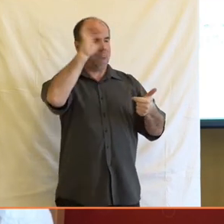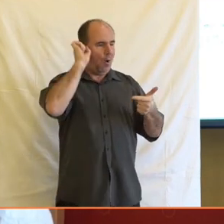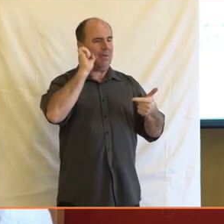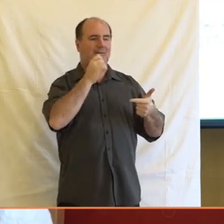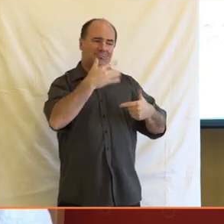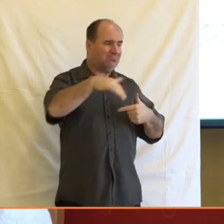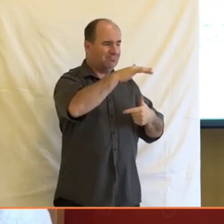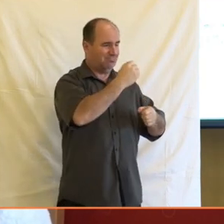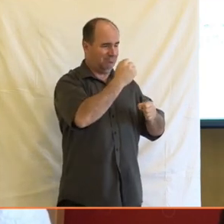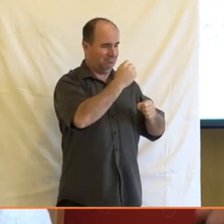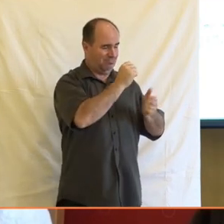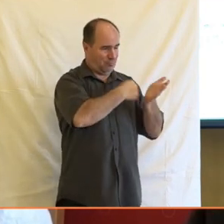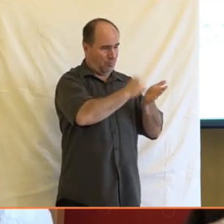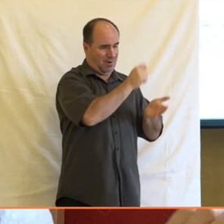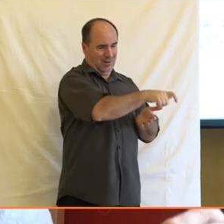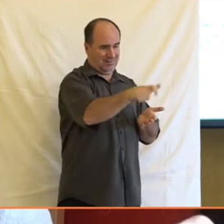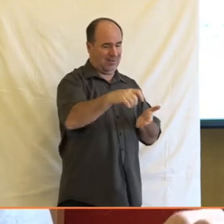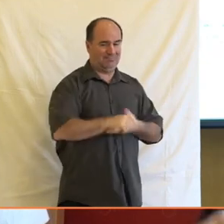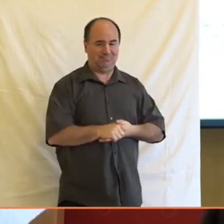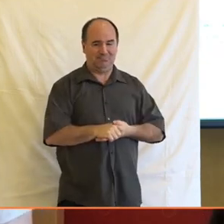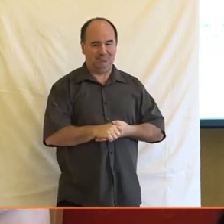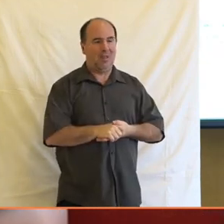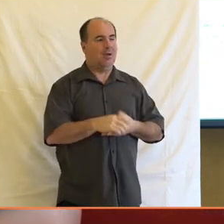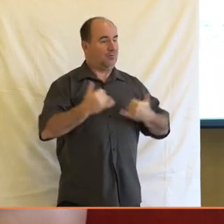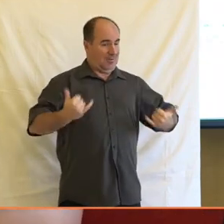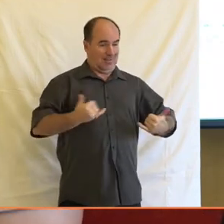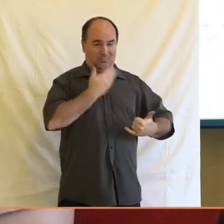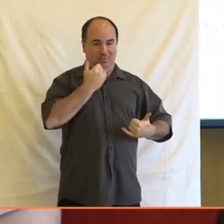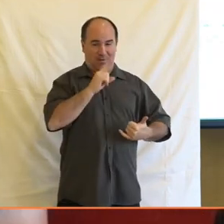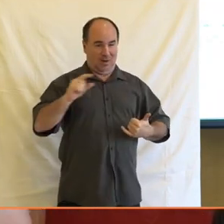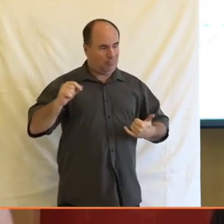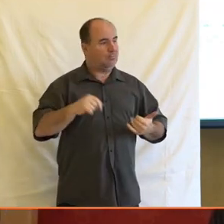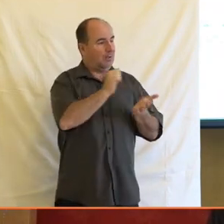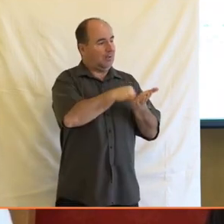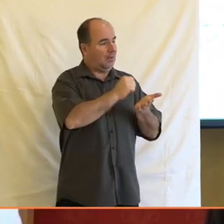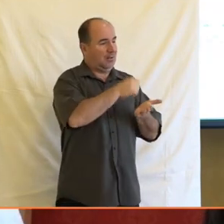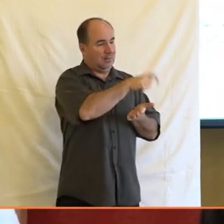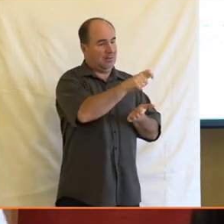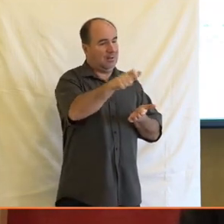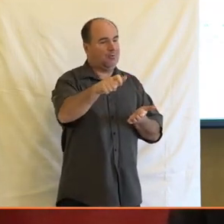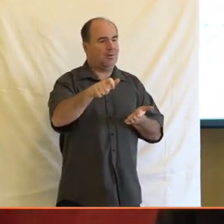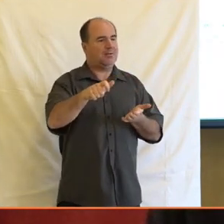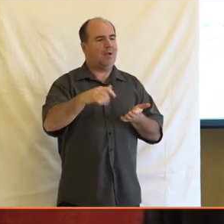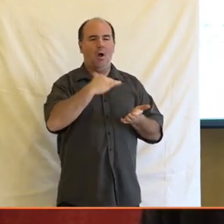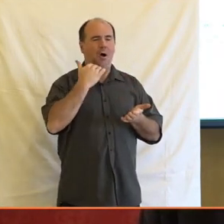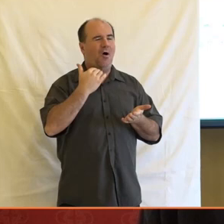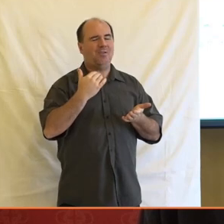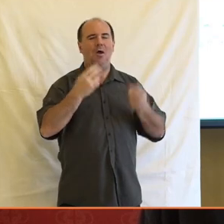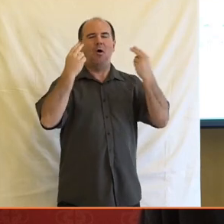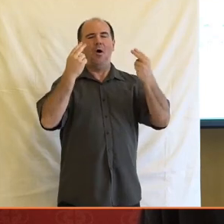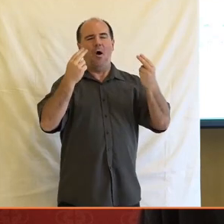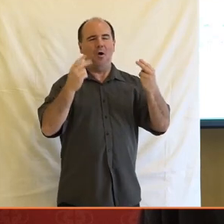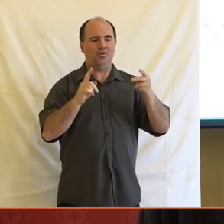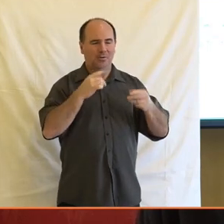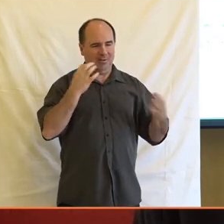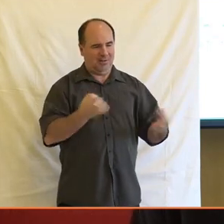v České republice historicky se nám technologická žurnalistika hodně posunula k recenzím produktů, na čemž není v zásadě nic špatného,